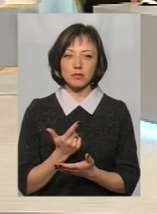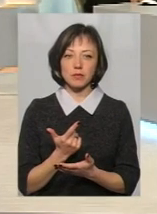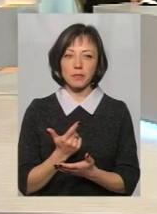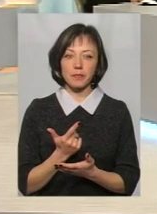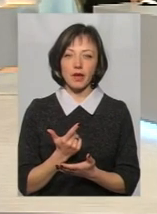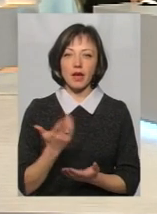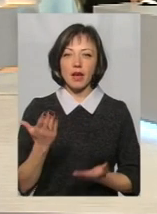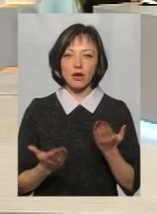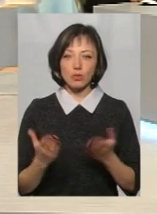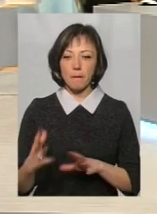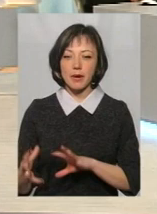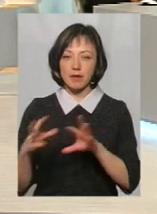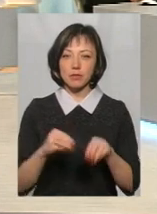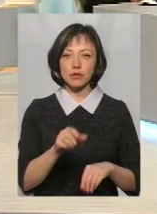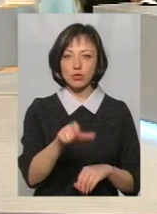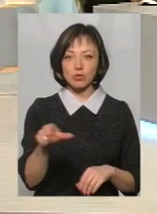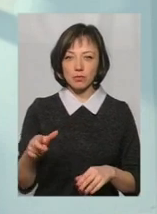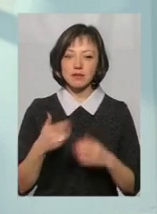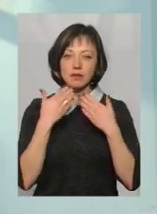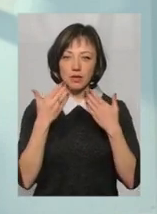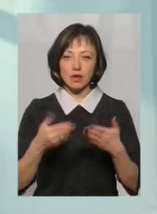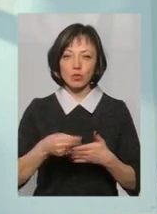особи звертається з довідкою.